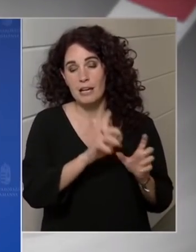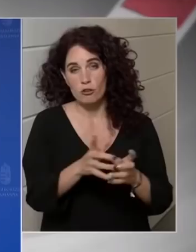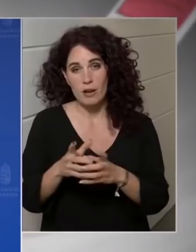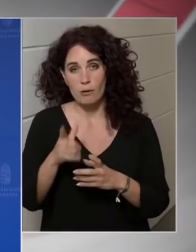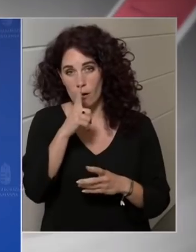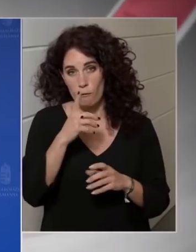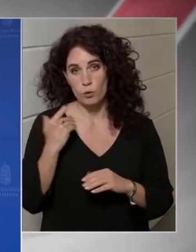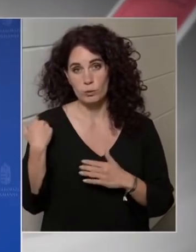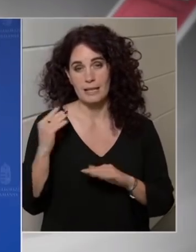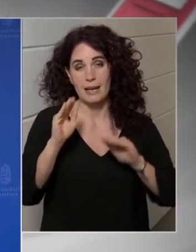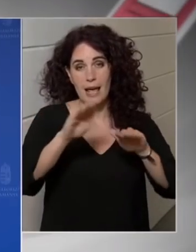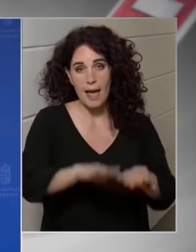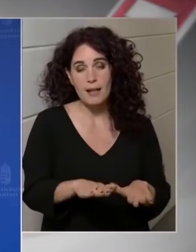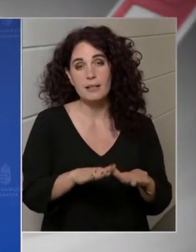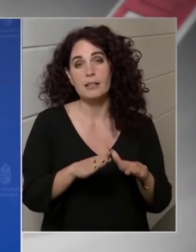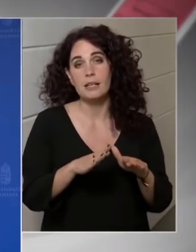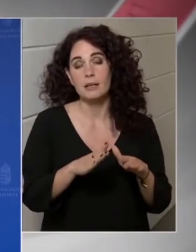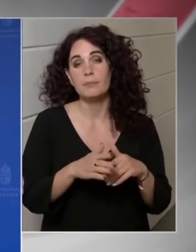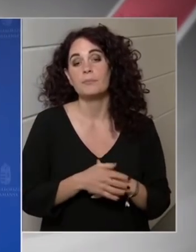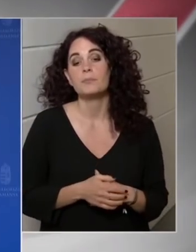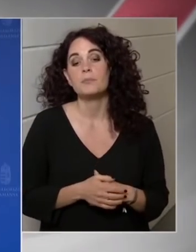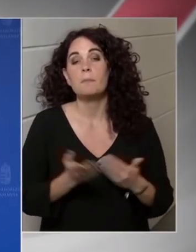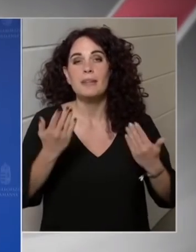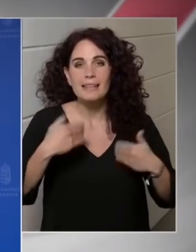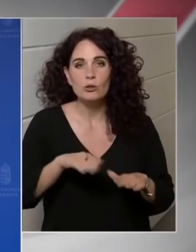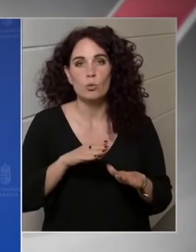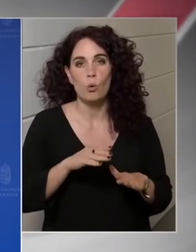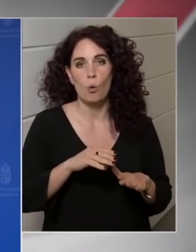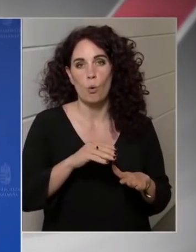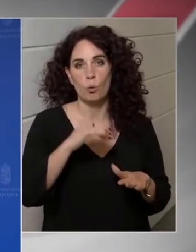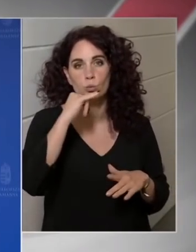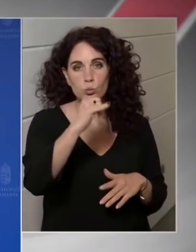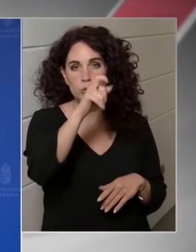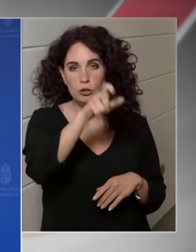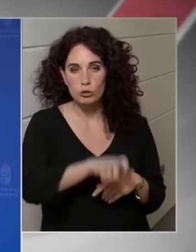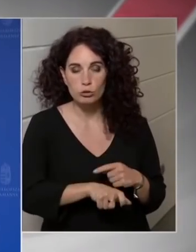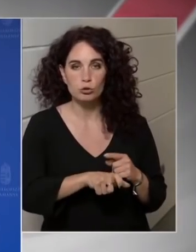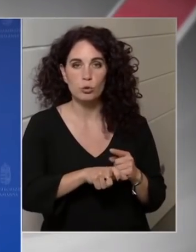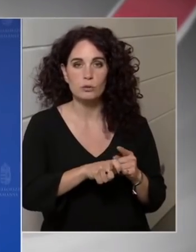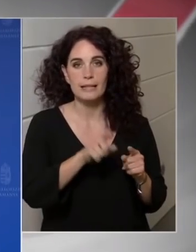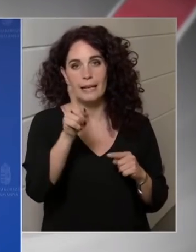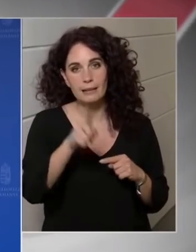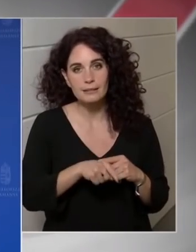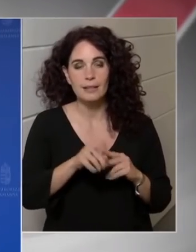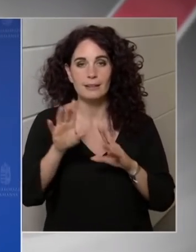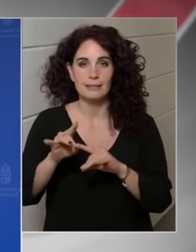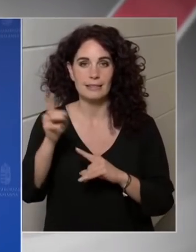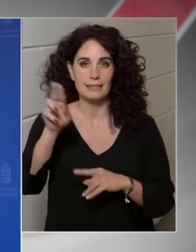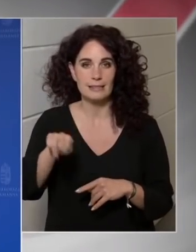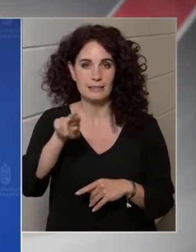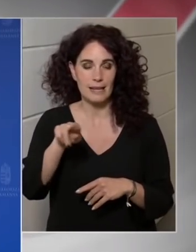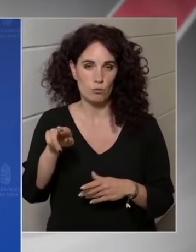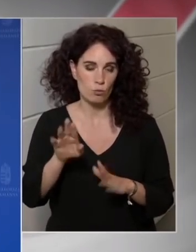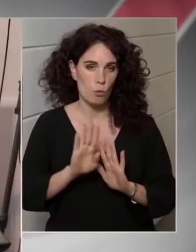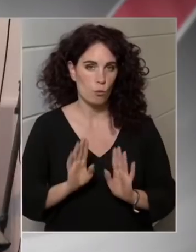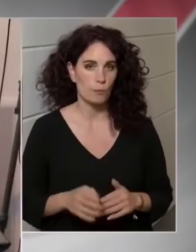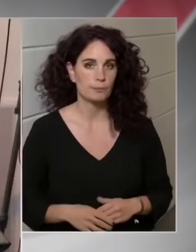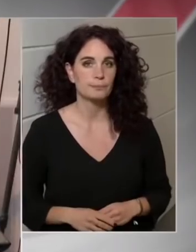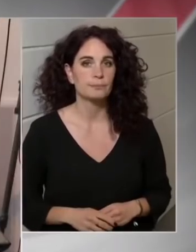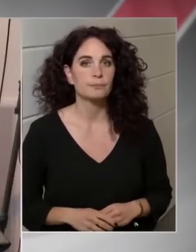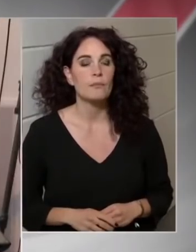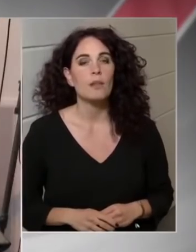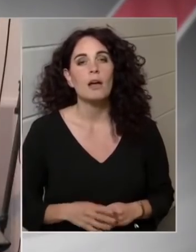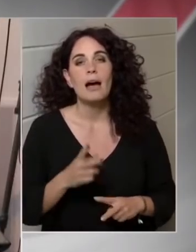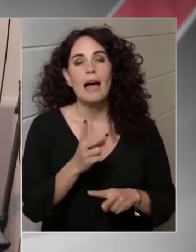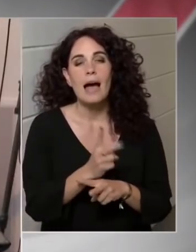terhelni induló utasomként ezt a körülbelül 10 eurónyi összeget. Az állami